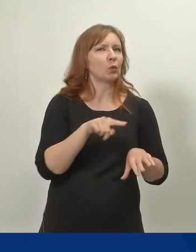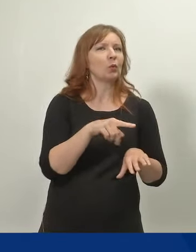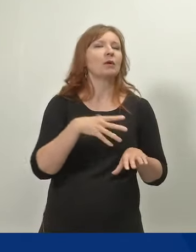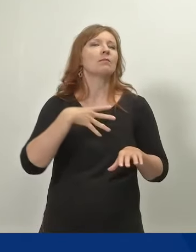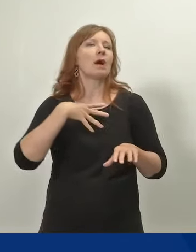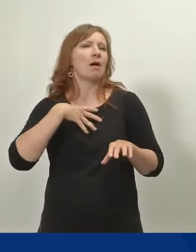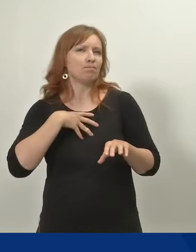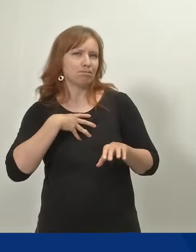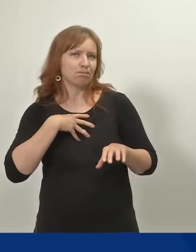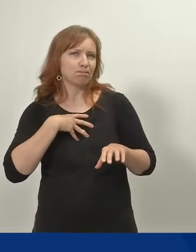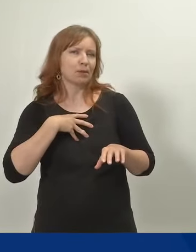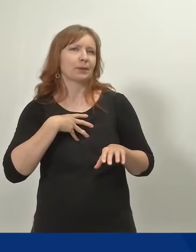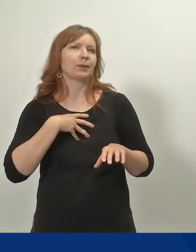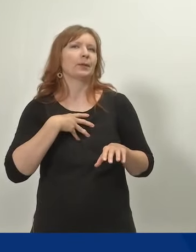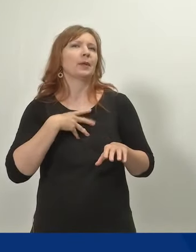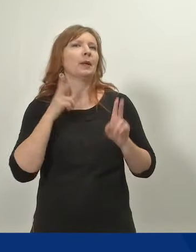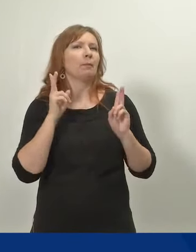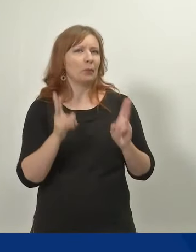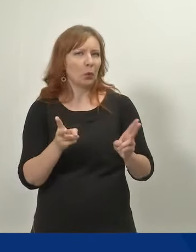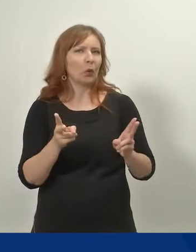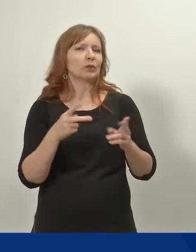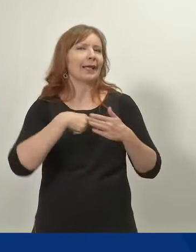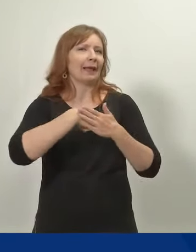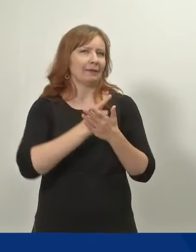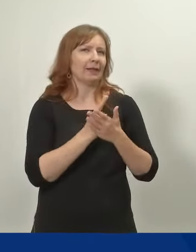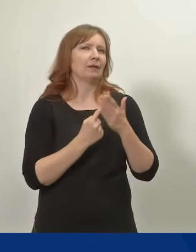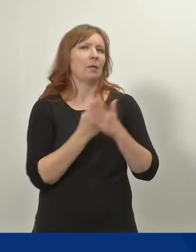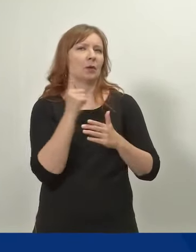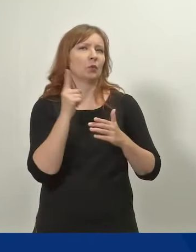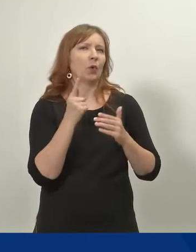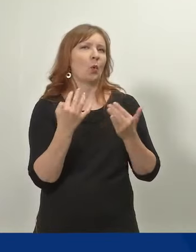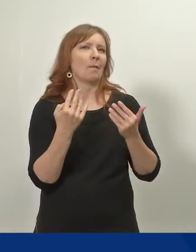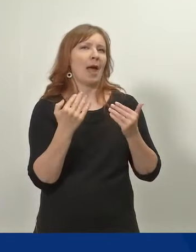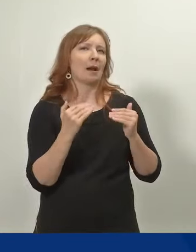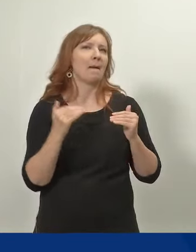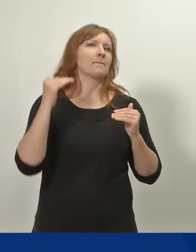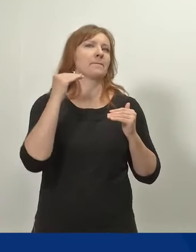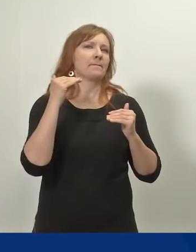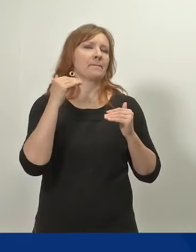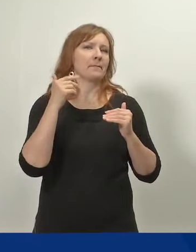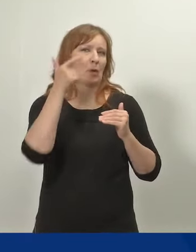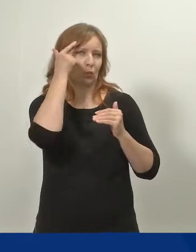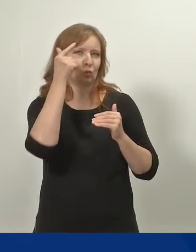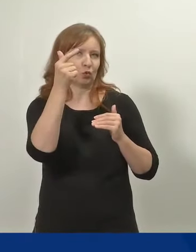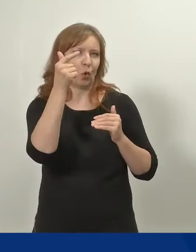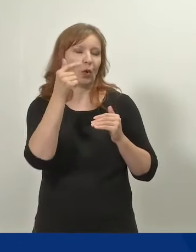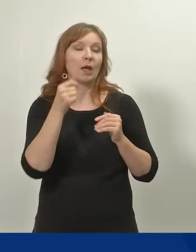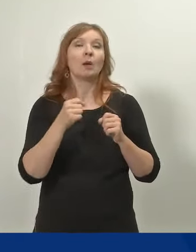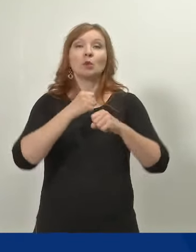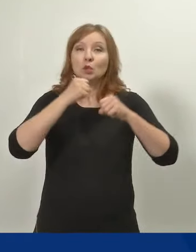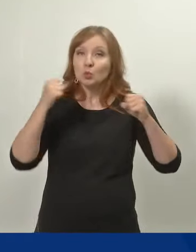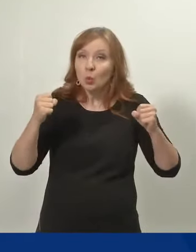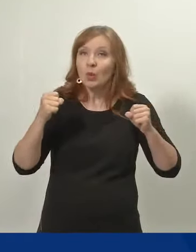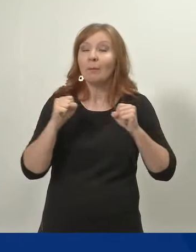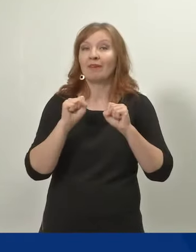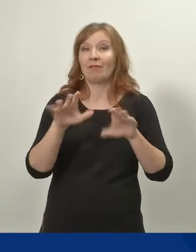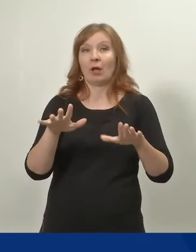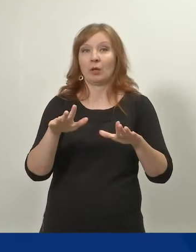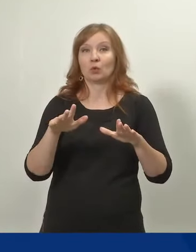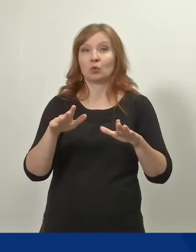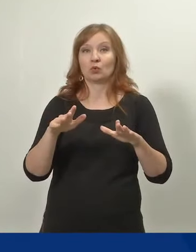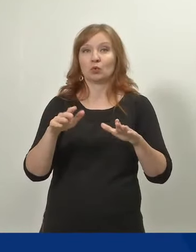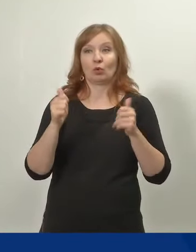tulee jonkinlainen tasokorotus heti, mutta varmaan se sellainen iso vaikutus sitten tapahtuu toivottavasti,